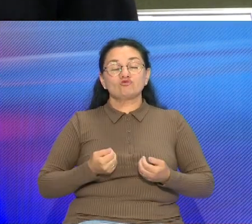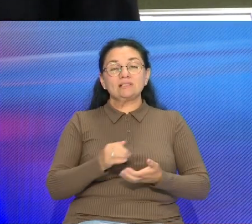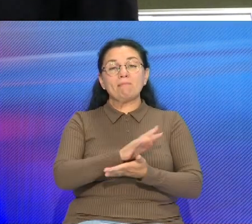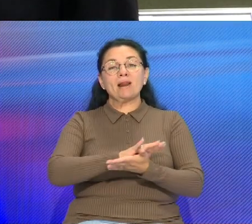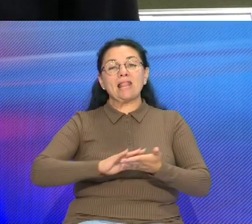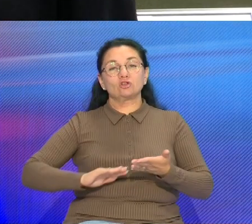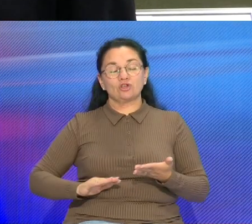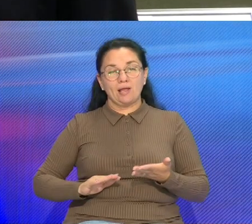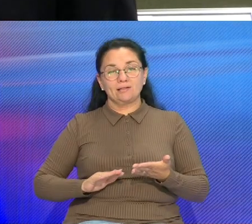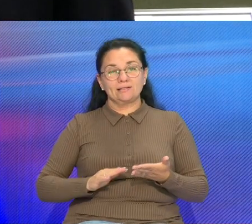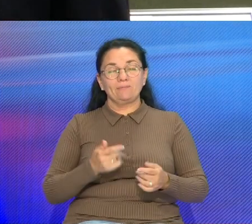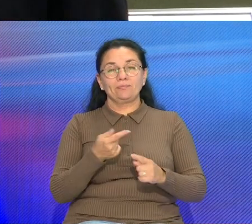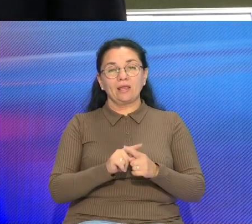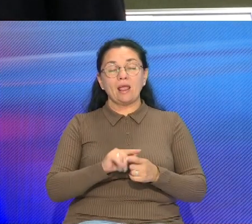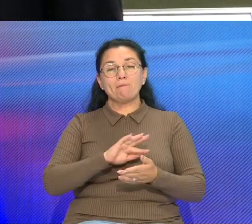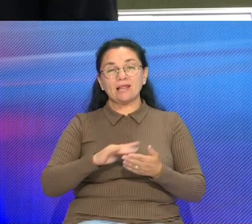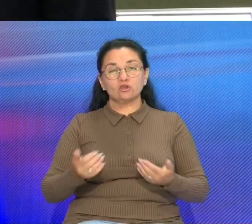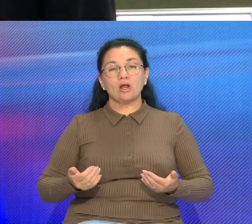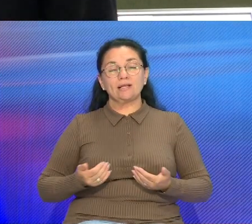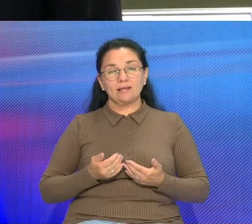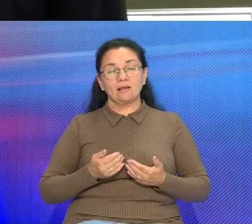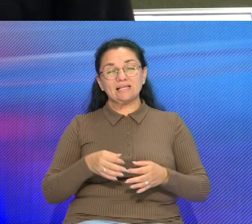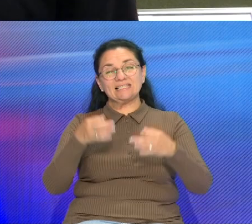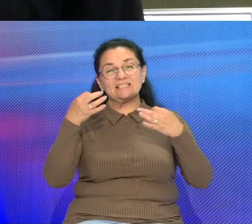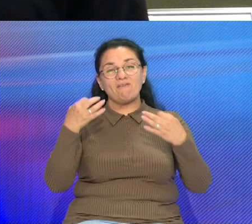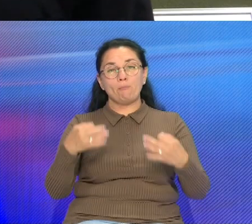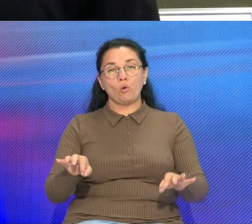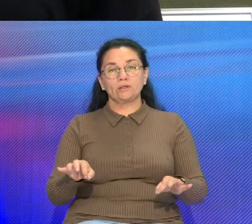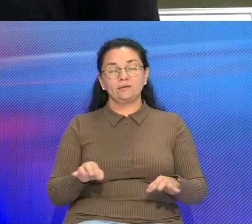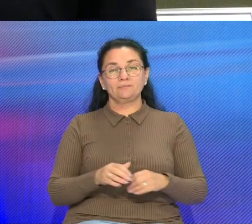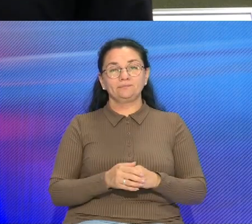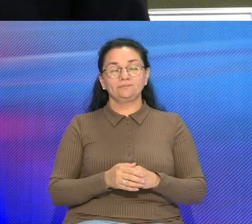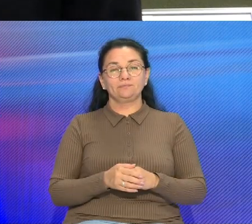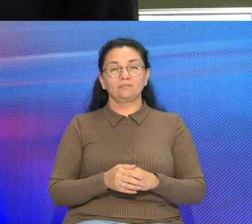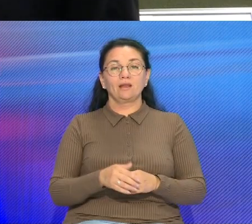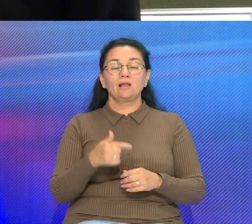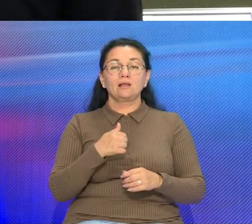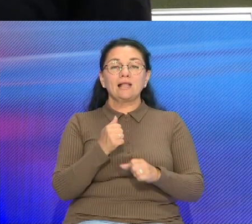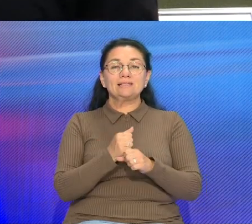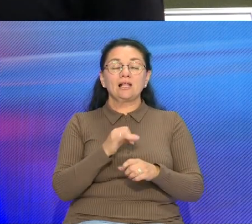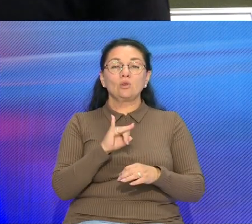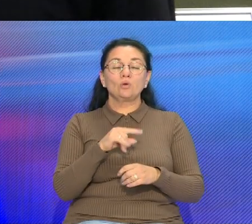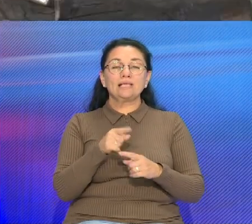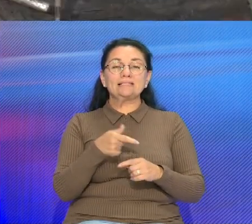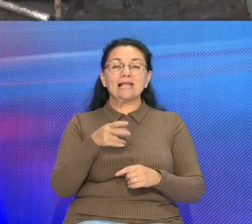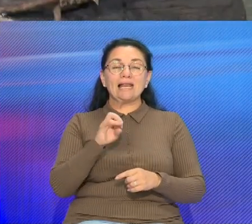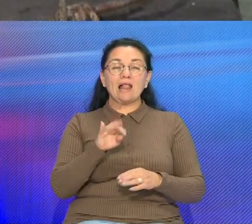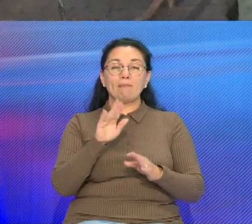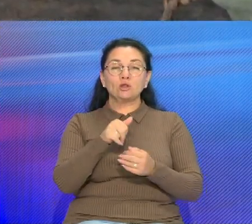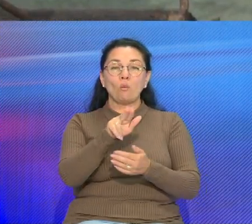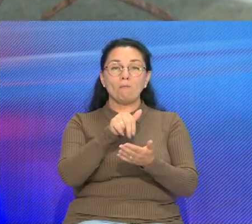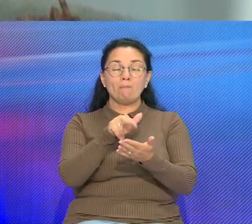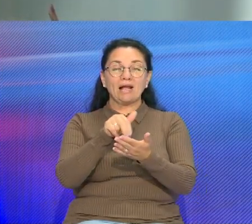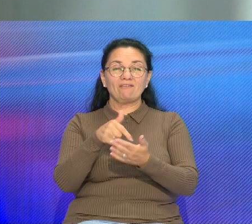символизируют продолжение жизни, свободы Я делала ее из глины, а также покрывала глазурью Побимо